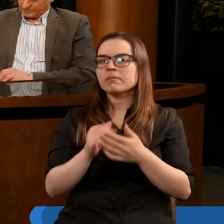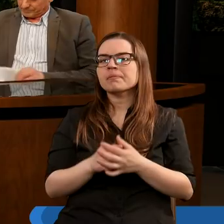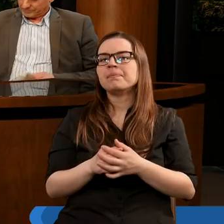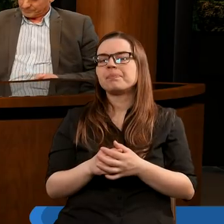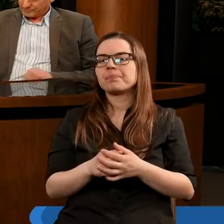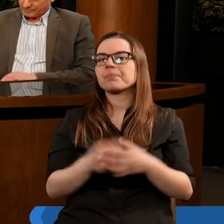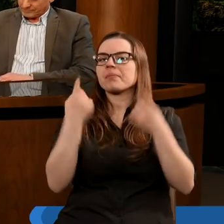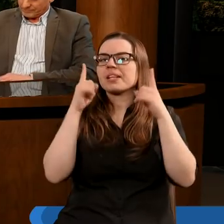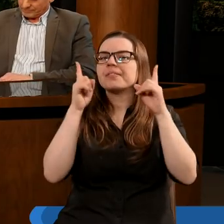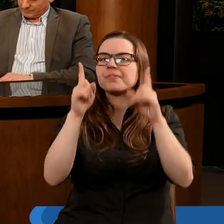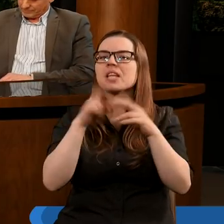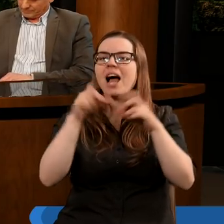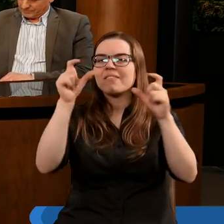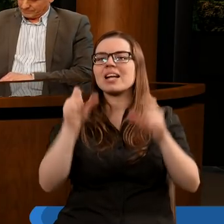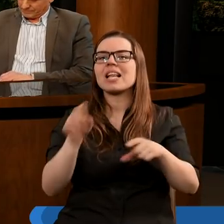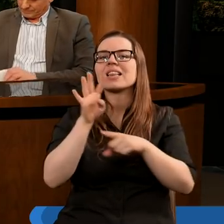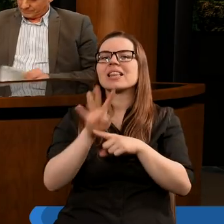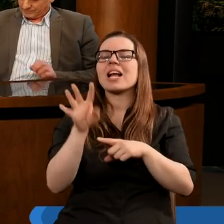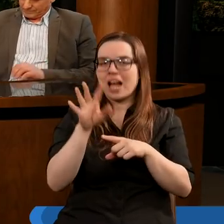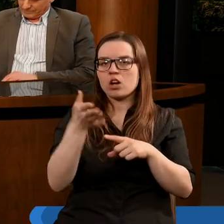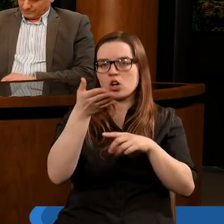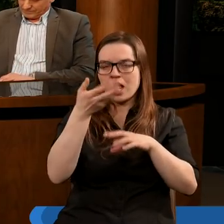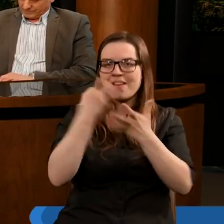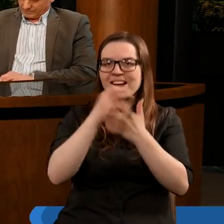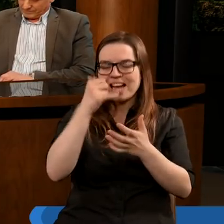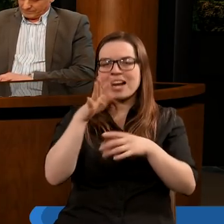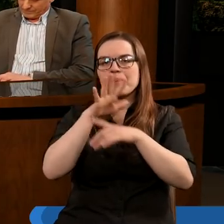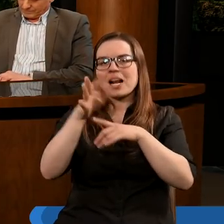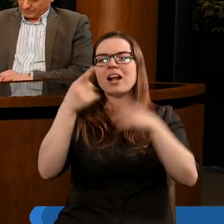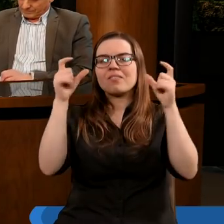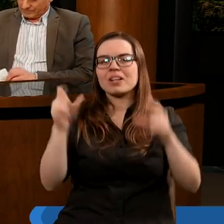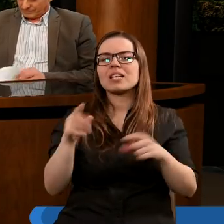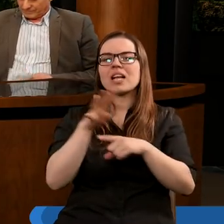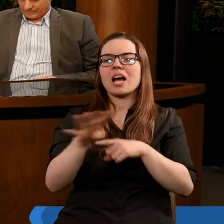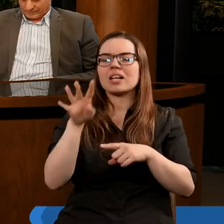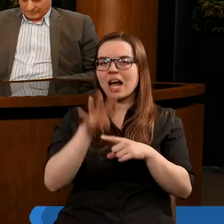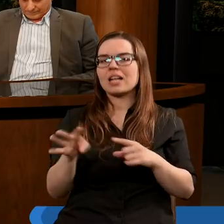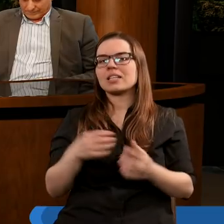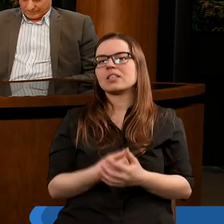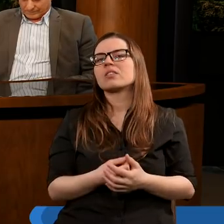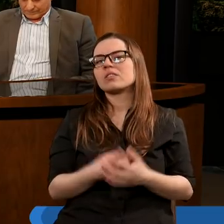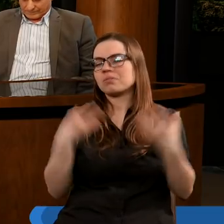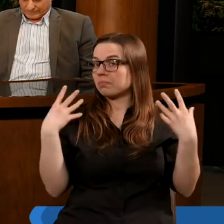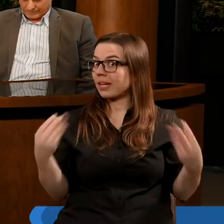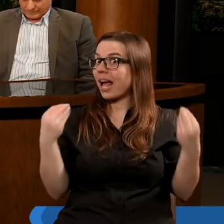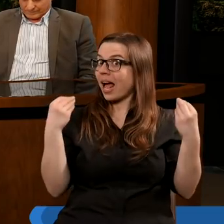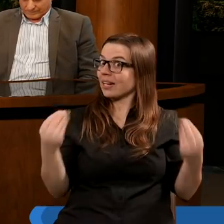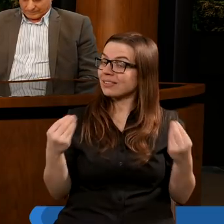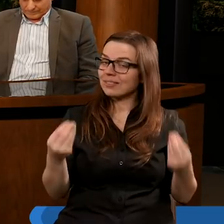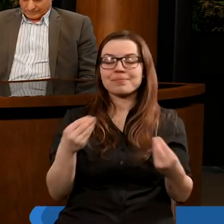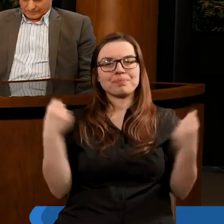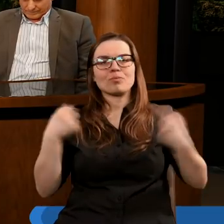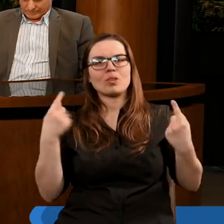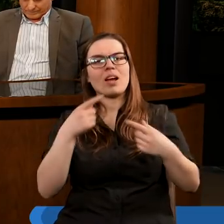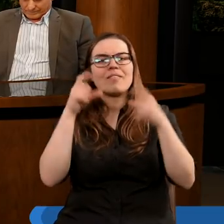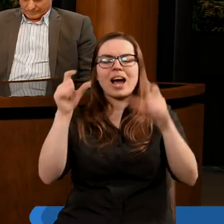No i tu zwróćcie uwagę na werset 14 tej Ewangelii. Piękna Ewangelia, wspaniałe fragmenty. No